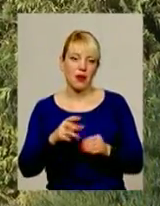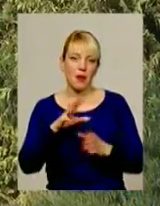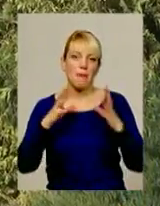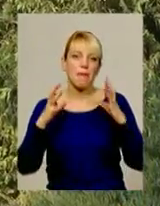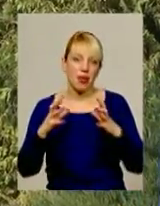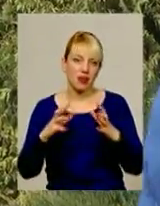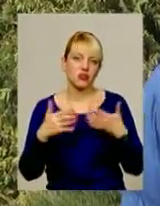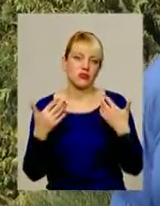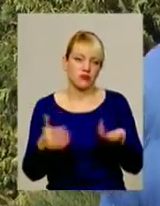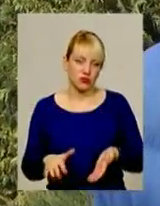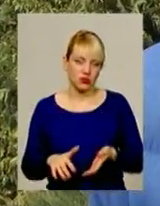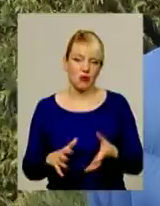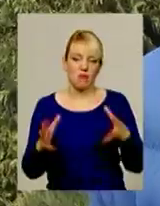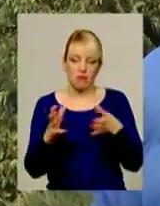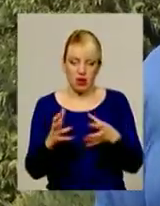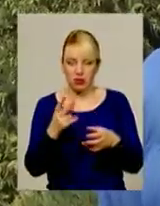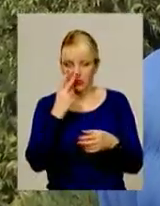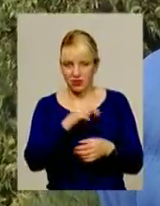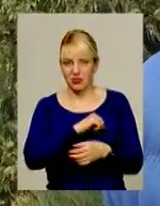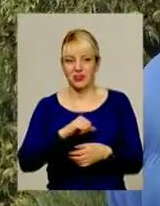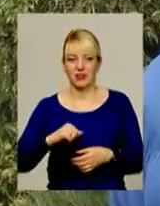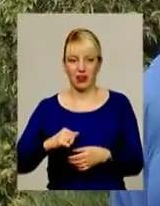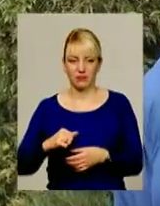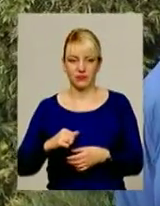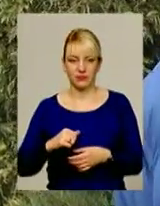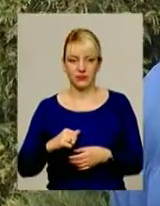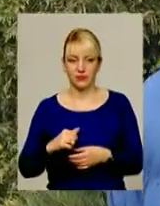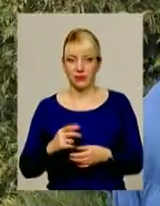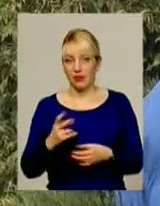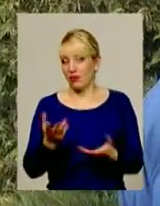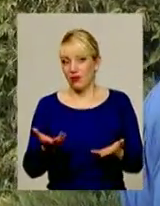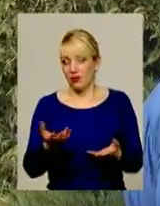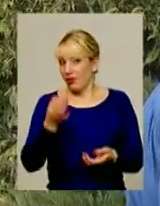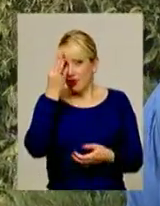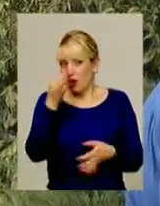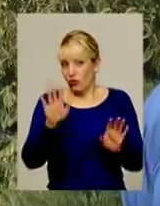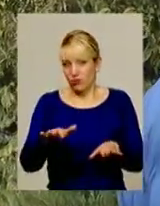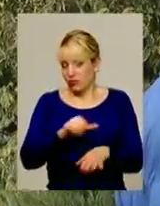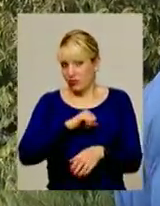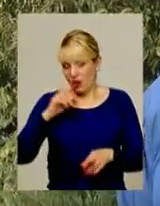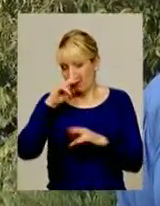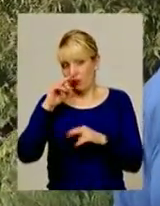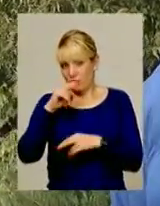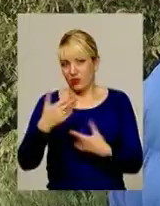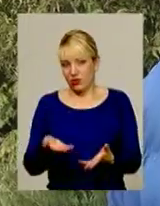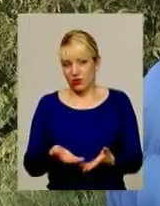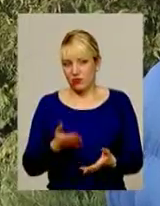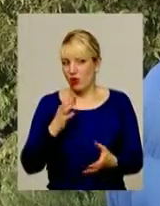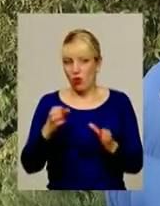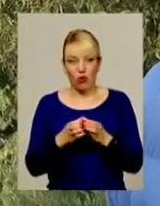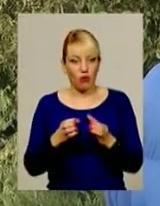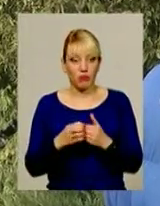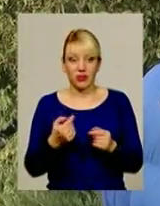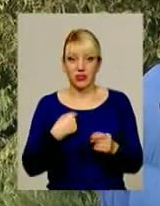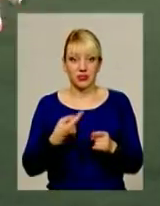І також м'яч забили, ви бачили, самі на ровному місці, самі створили помилки. І, зараз, команда нас за це